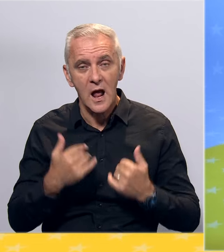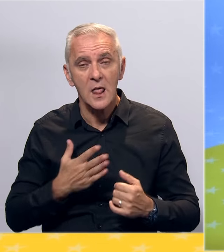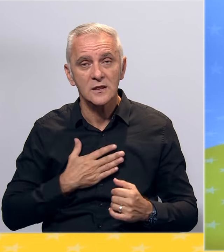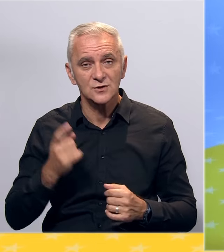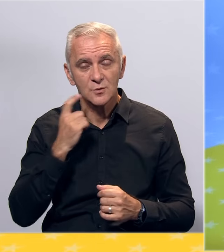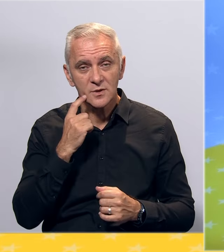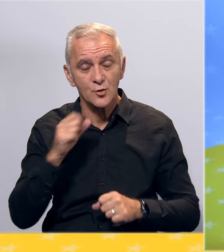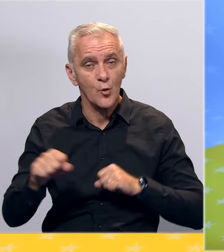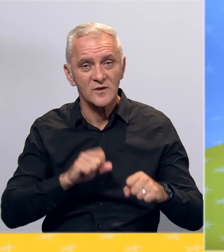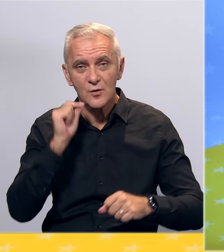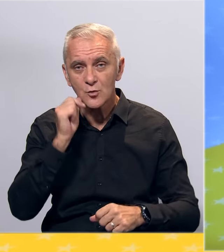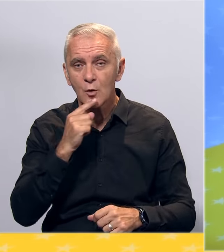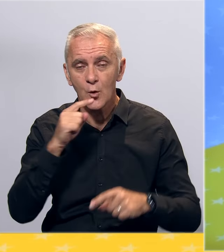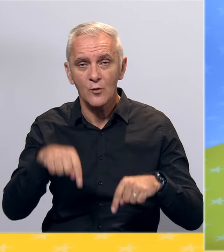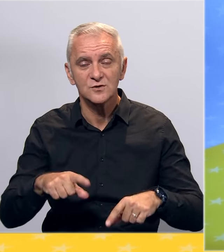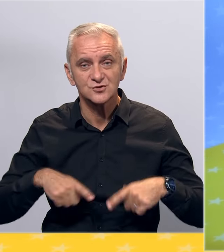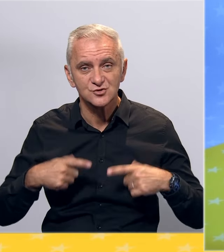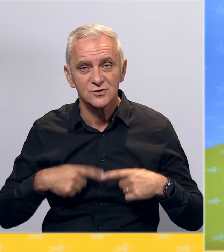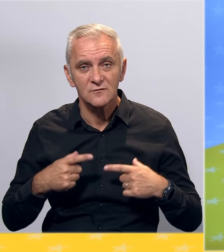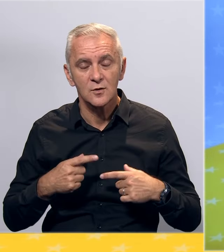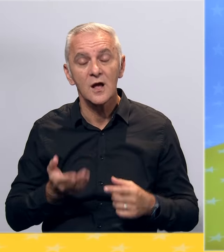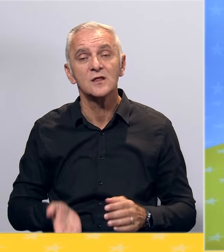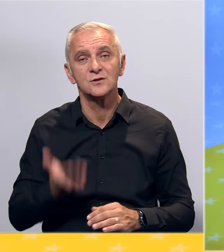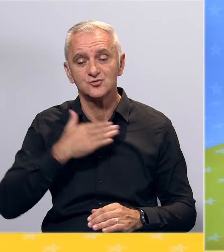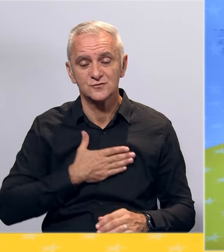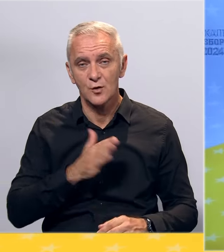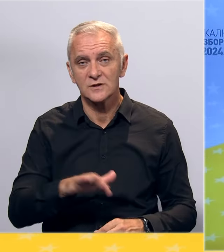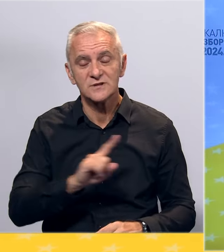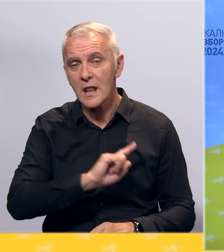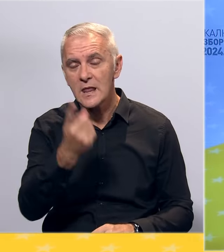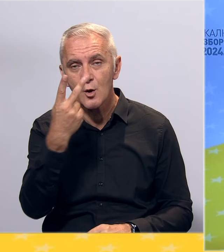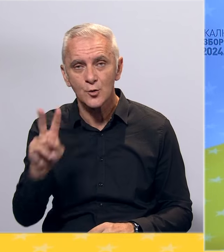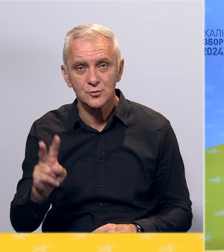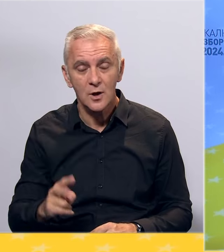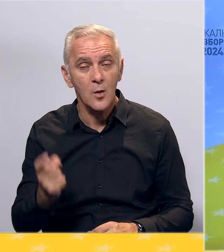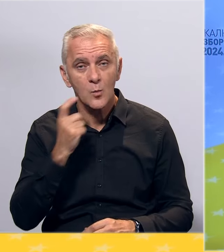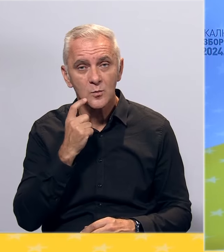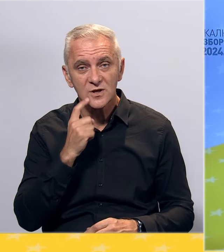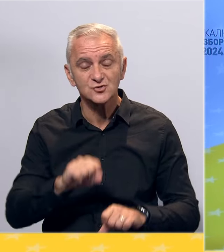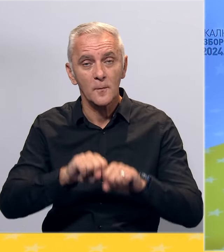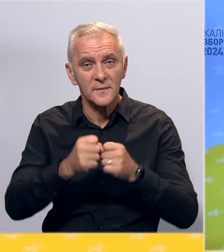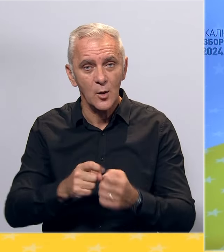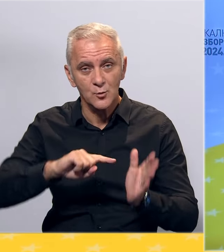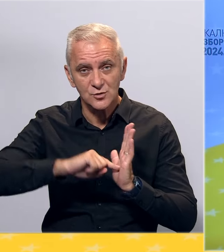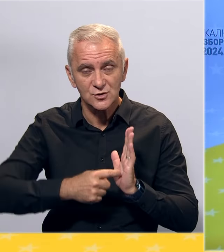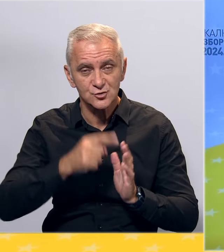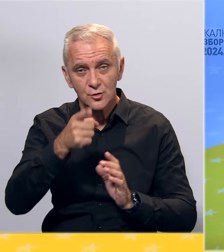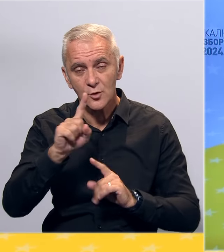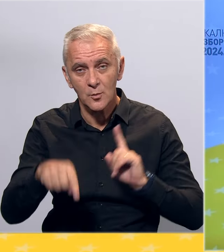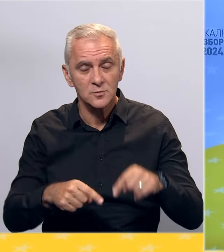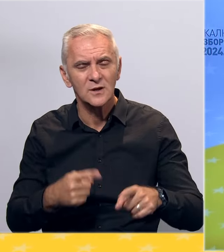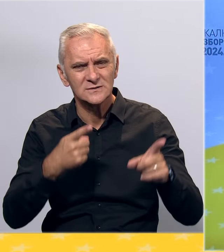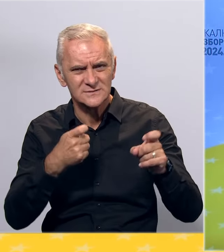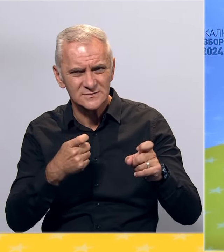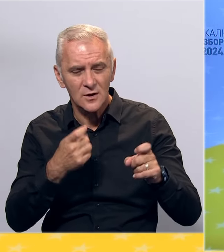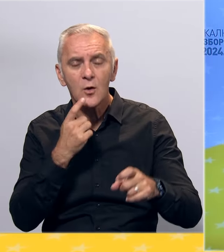Bihaćem će upraviti ljudi koji odi žive, rade, podižu svoju djecu i niko drugi. Bihać je na prijelomnoj tački, u onom rijetkom trenutku istorije